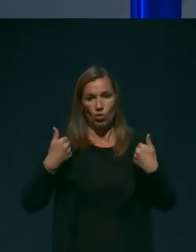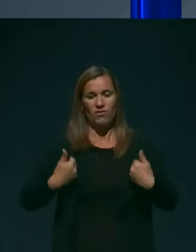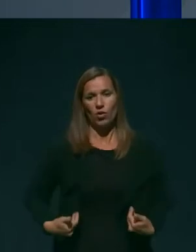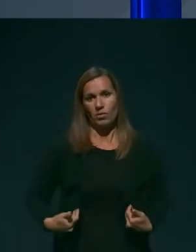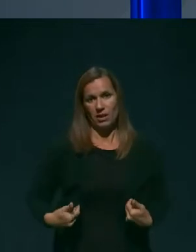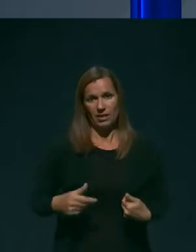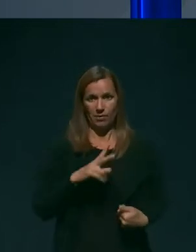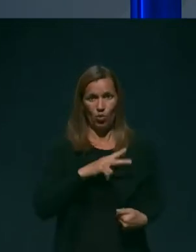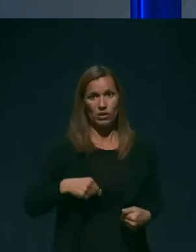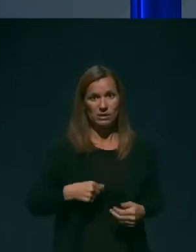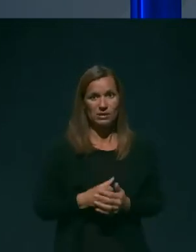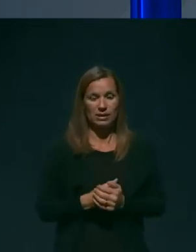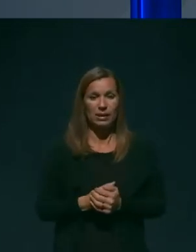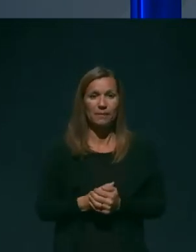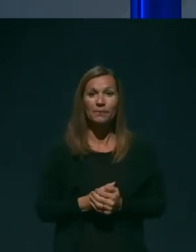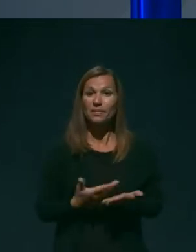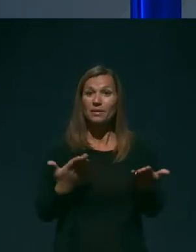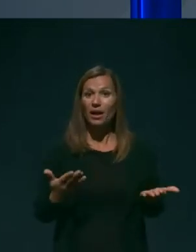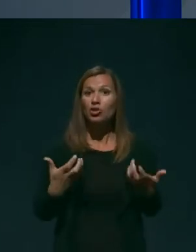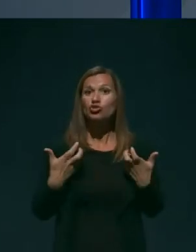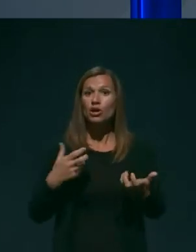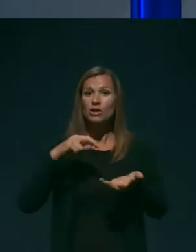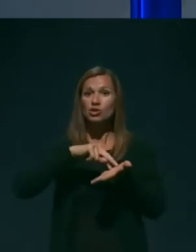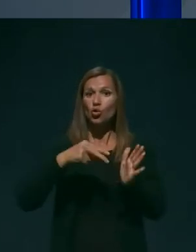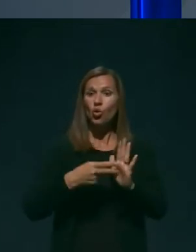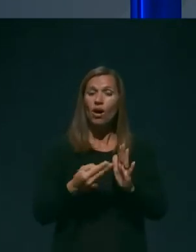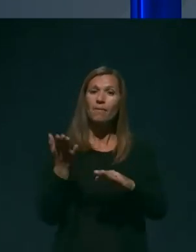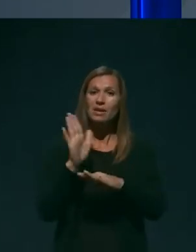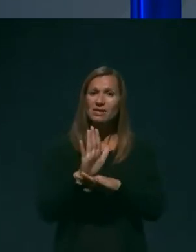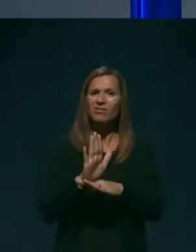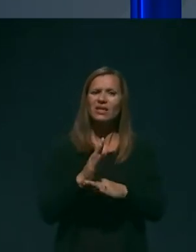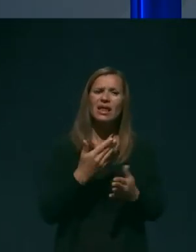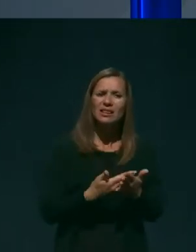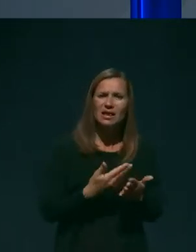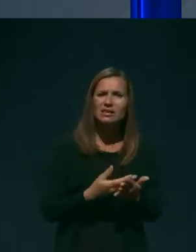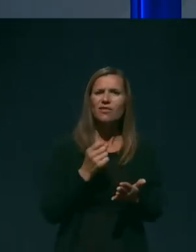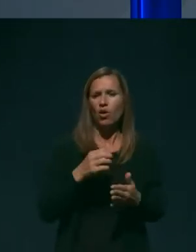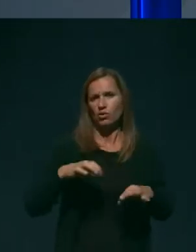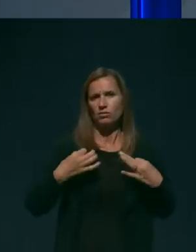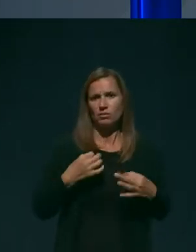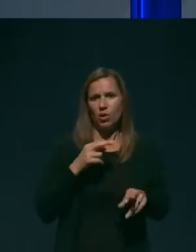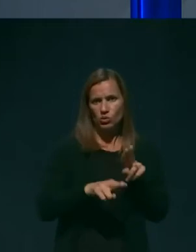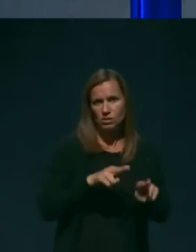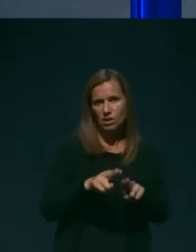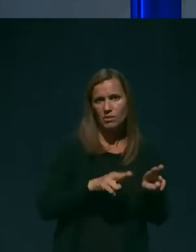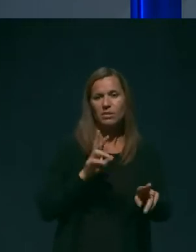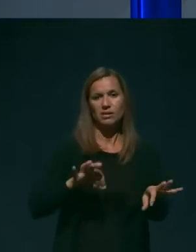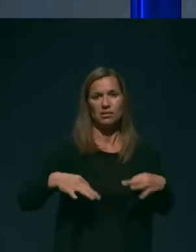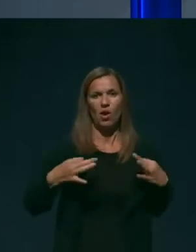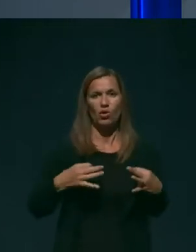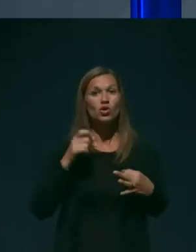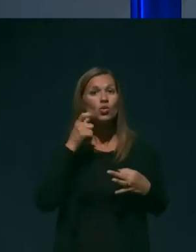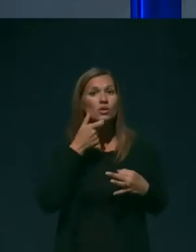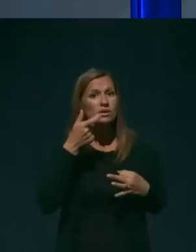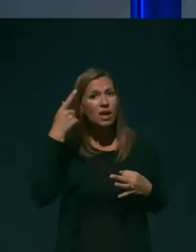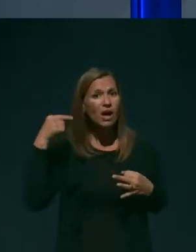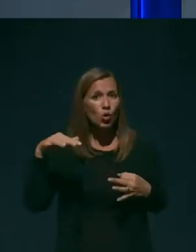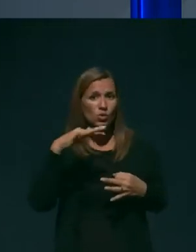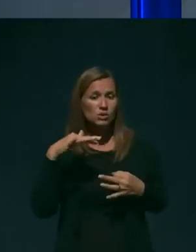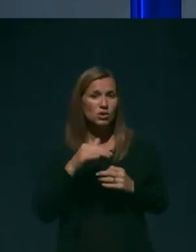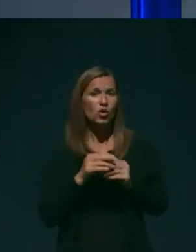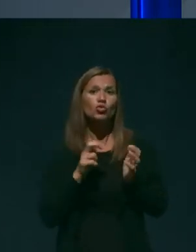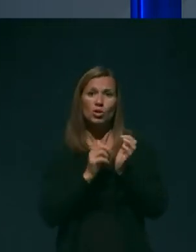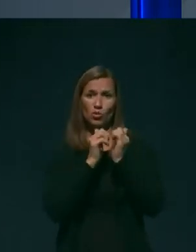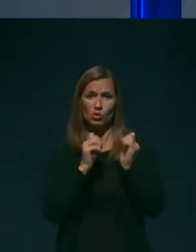Danes želi stroka predstaviti dejstva o zdravstveni oskrbi in zdravljenju starostnikov, še zlasti